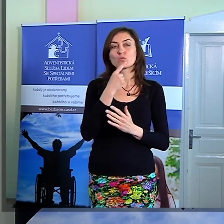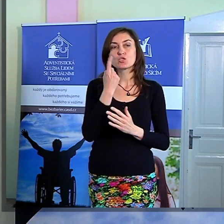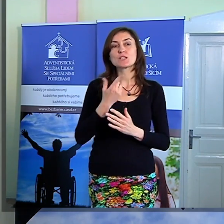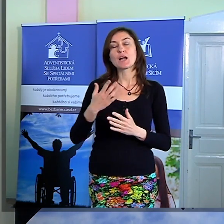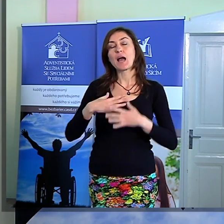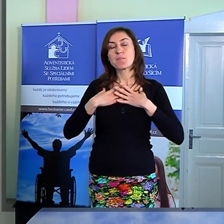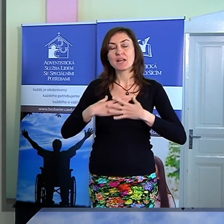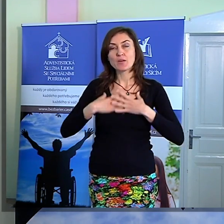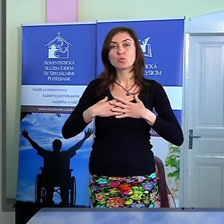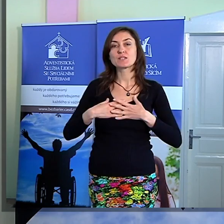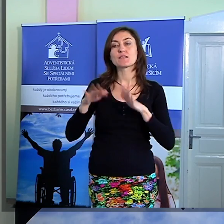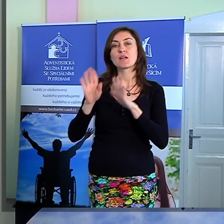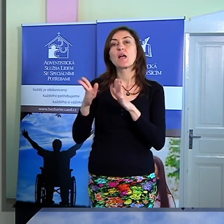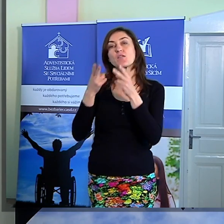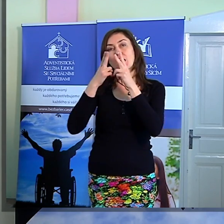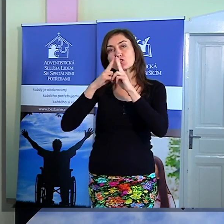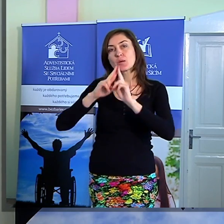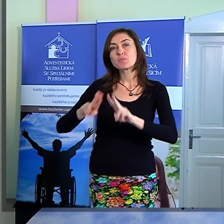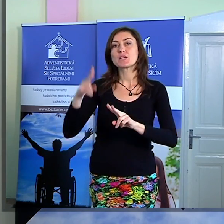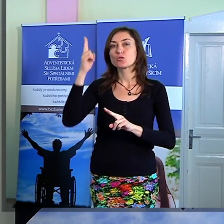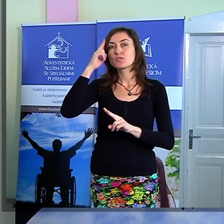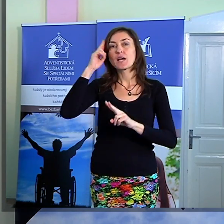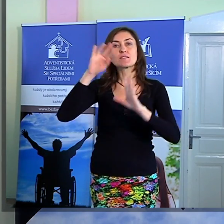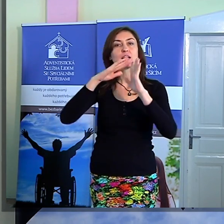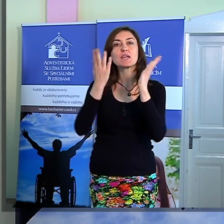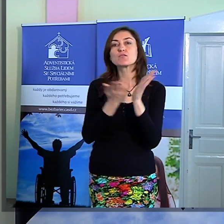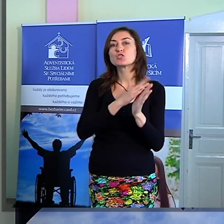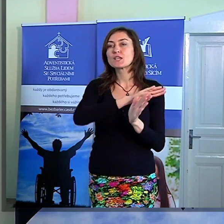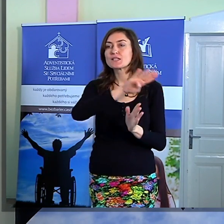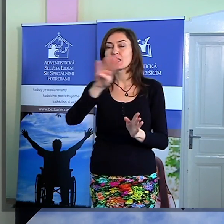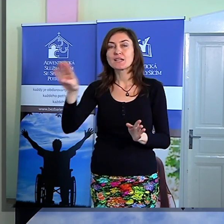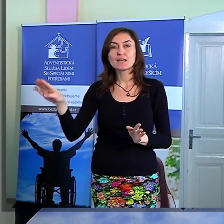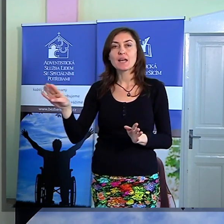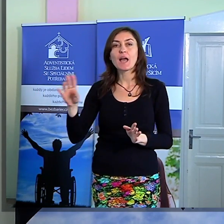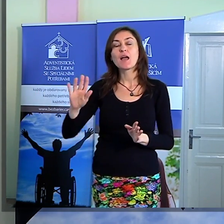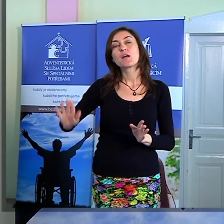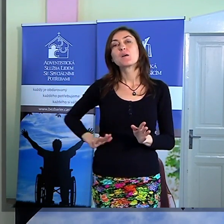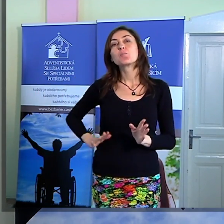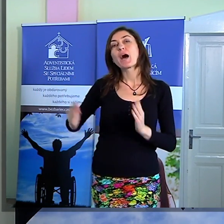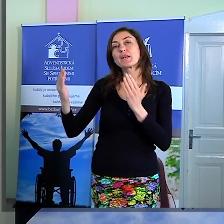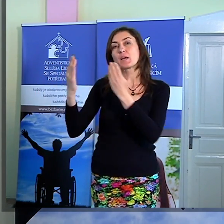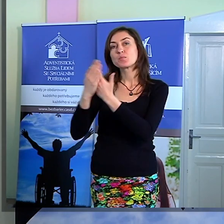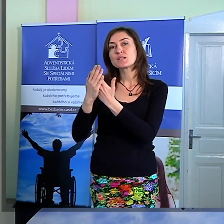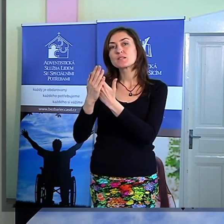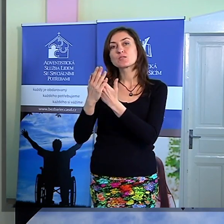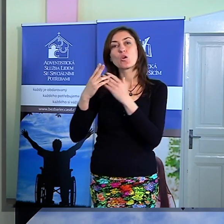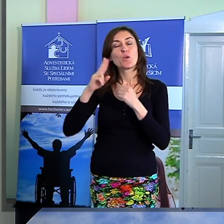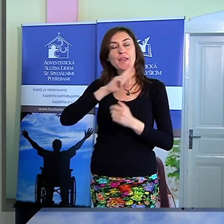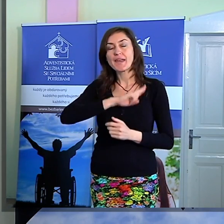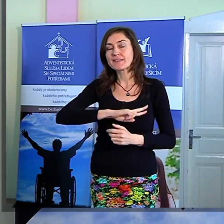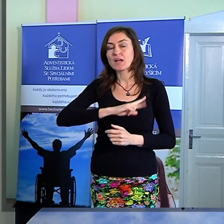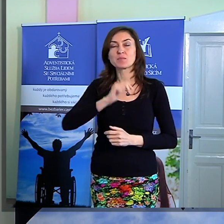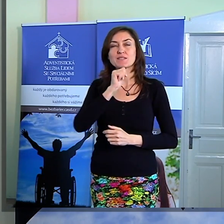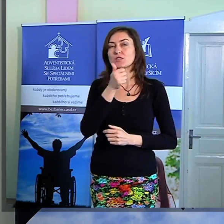Vaše mírnost ať je známá všem lidem. Pán je blízko. Netrapte se žádnou starostí, ale v každé